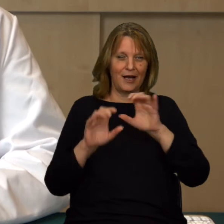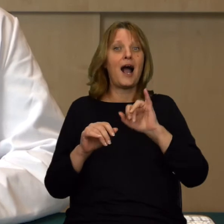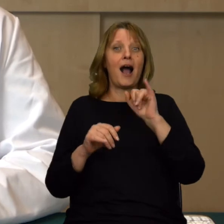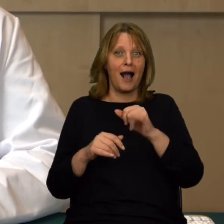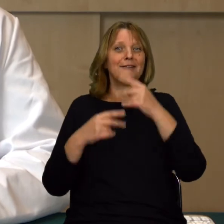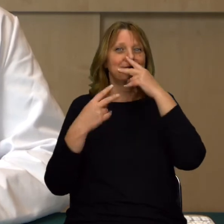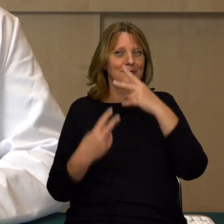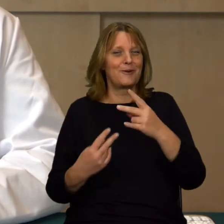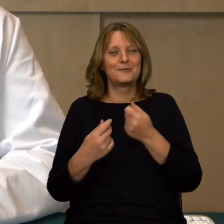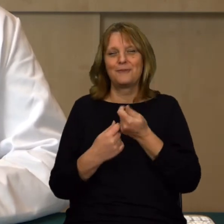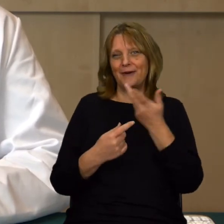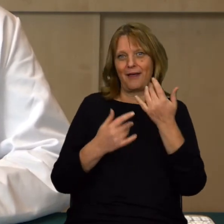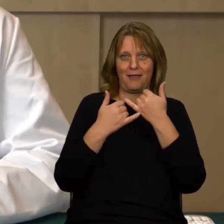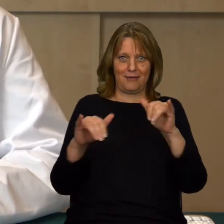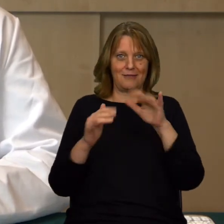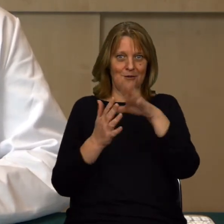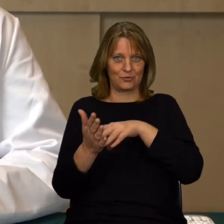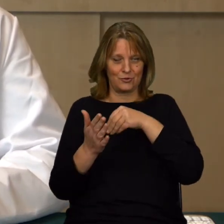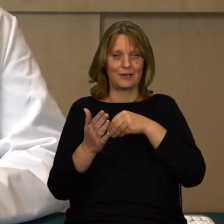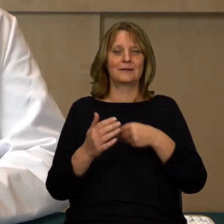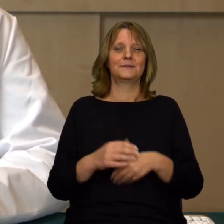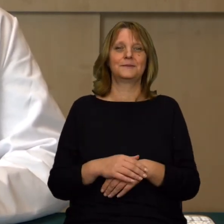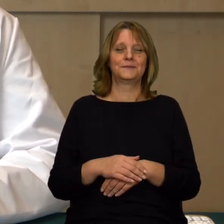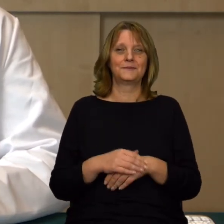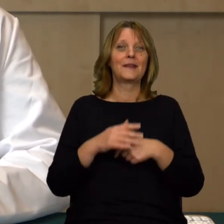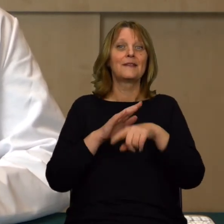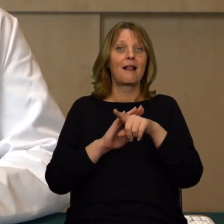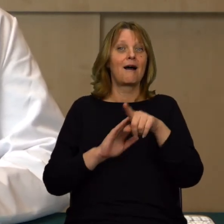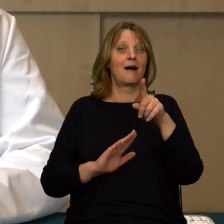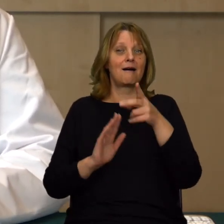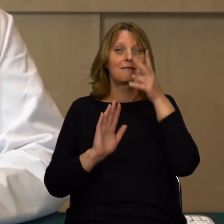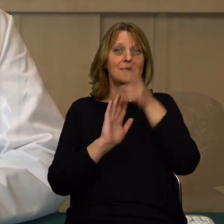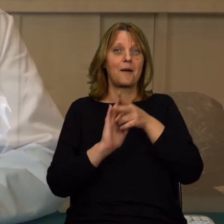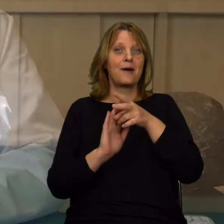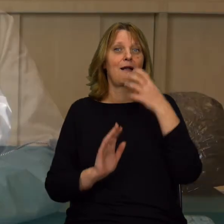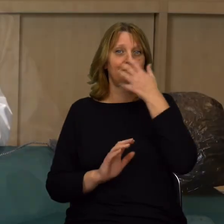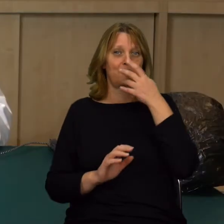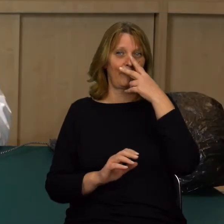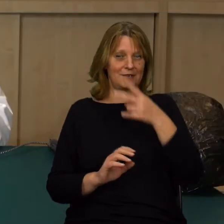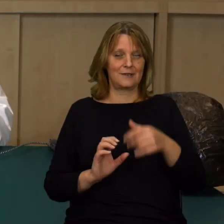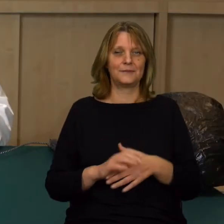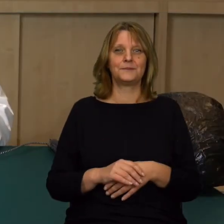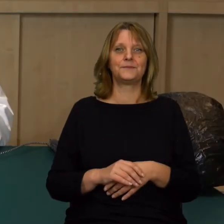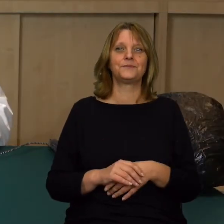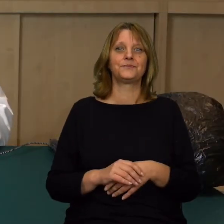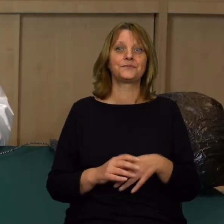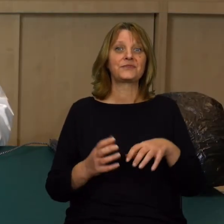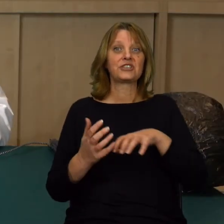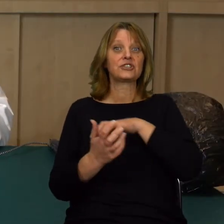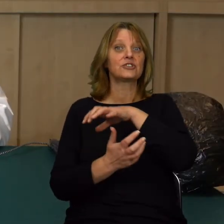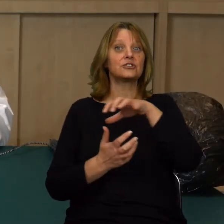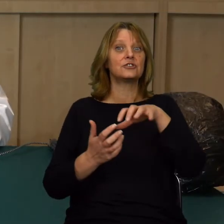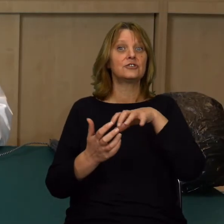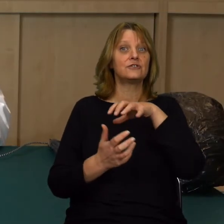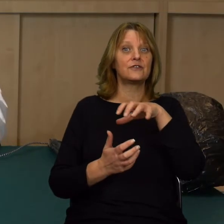zobaczymy sobie kilka innych przykładów dla tej kamery termowizyjnej. Świat w termowizji